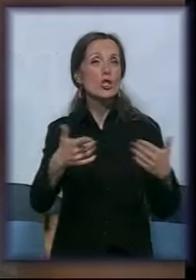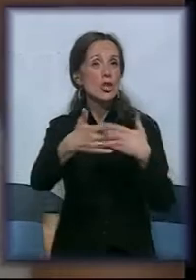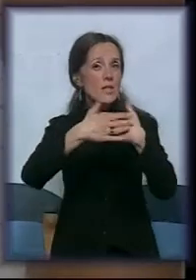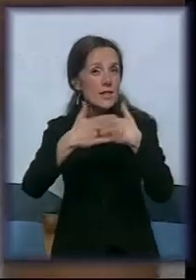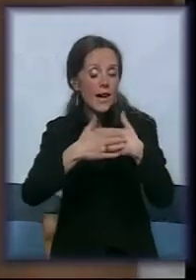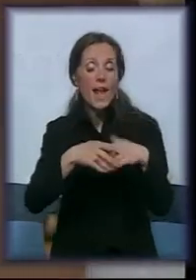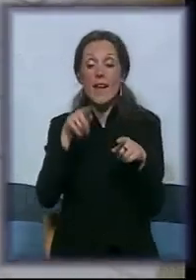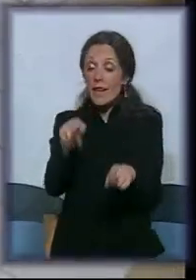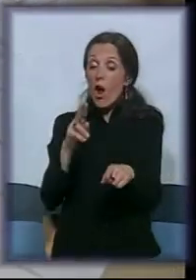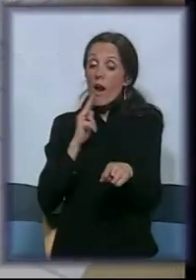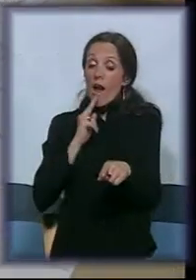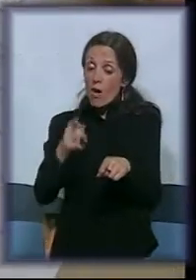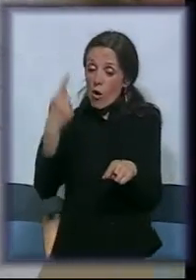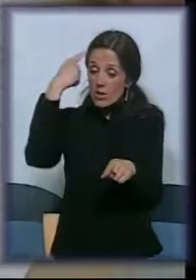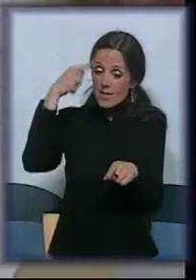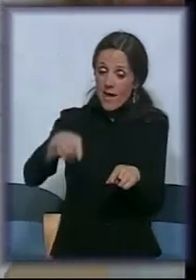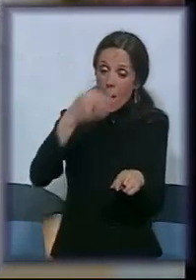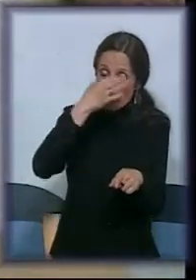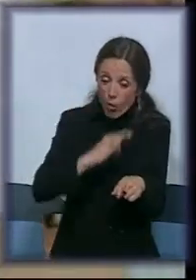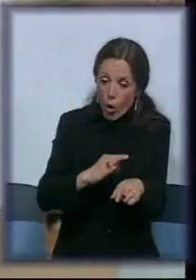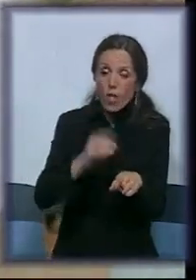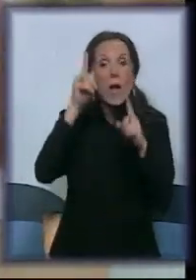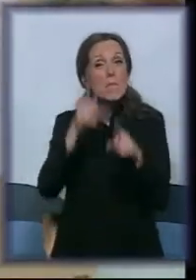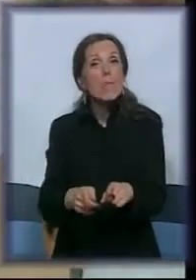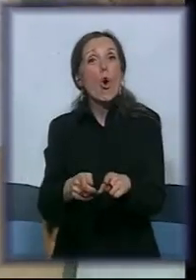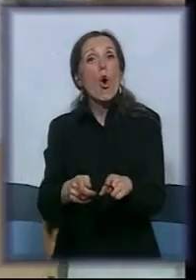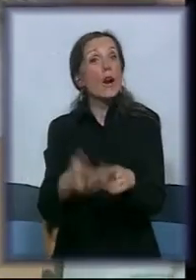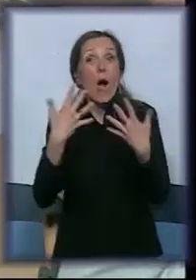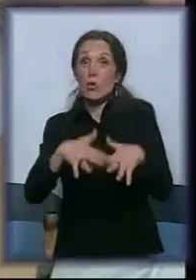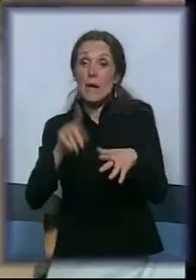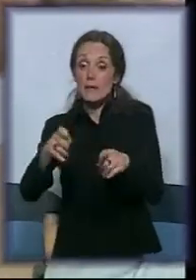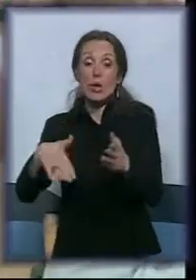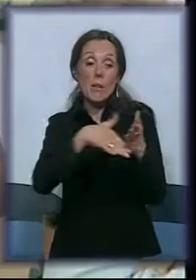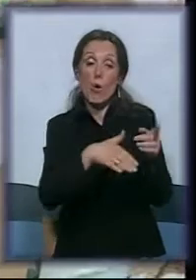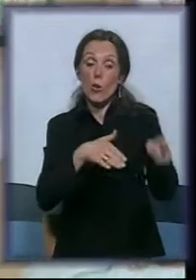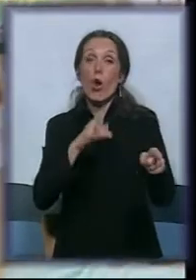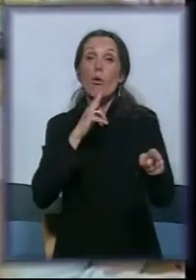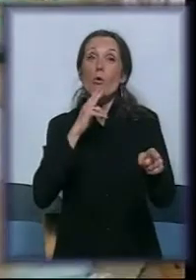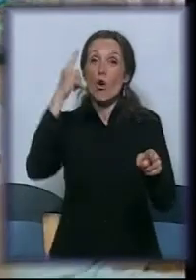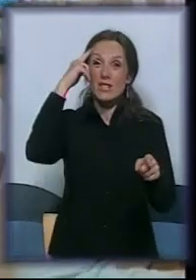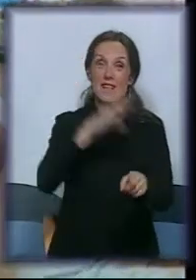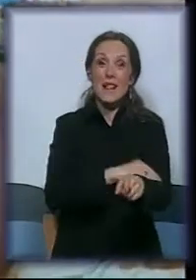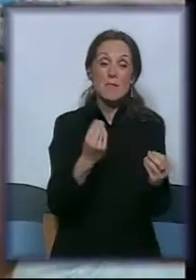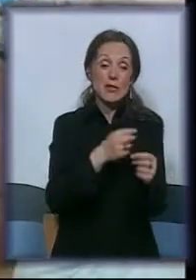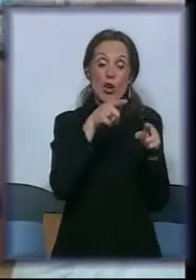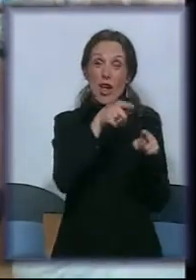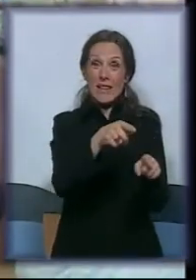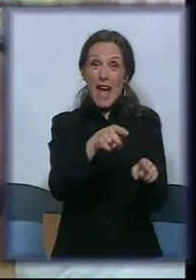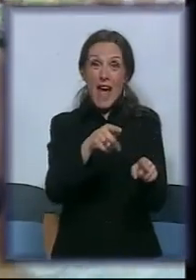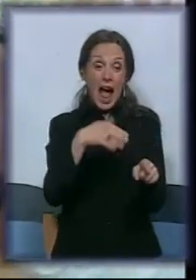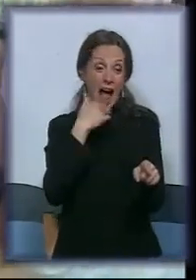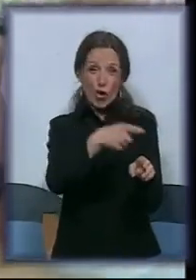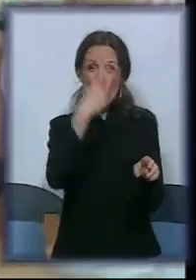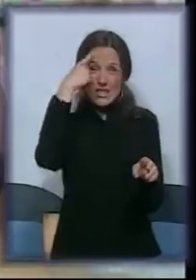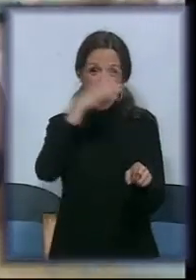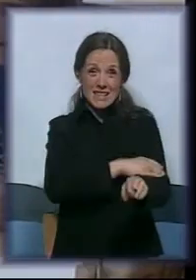onaj koji zna bolje mora automatski da pobune onom koji zna slabije, jer taj koji je slabije automatski i ceva grupa zaostaje